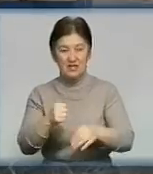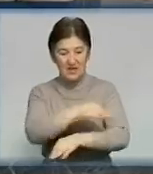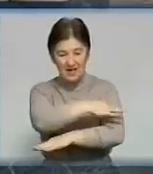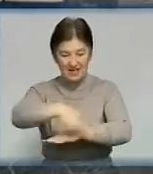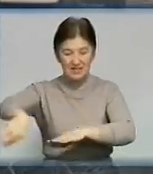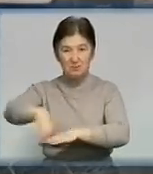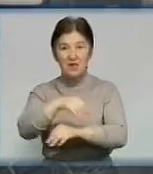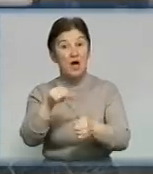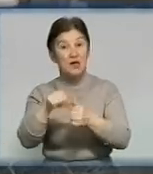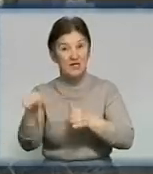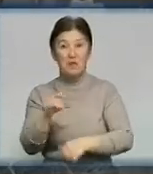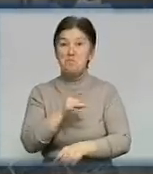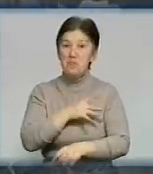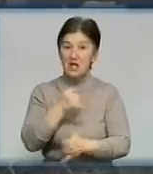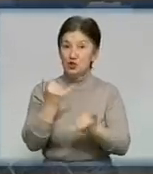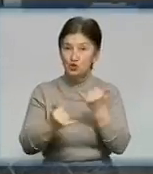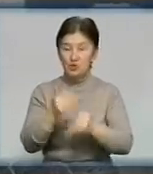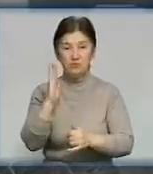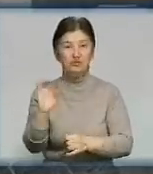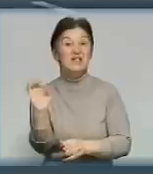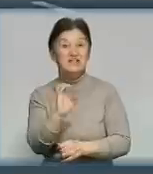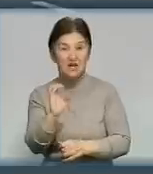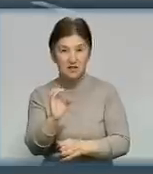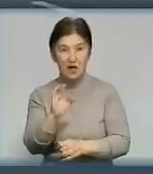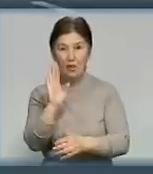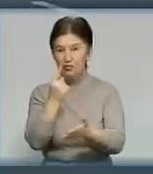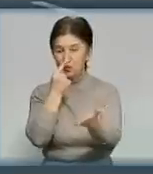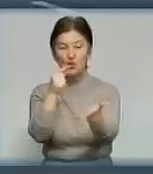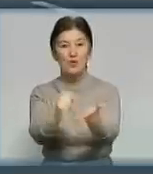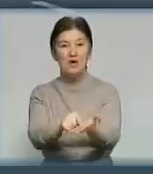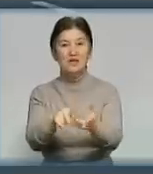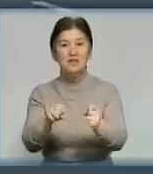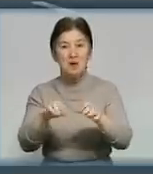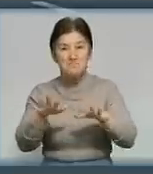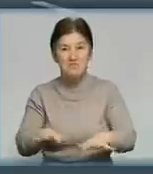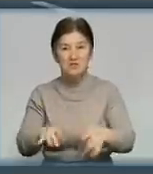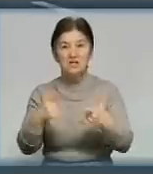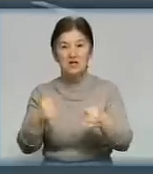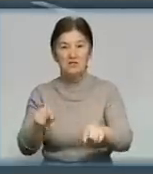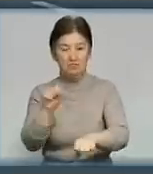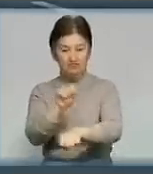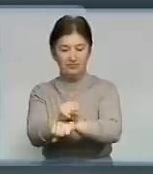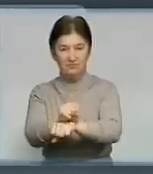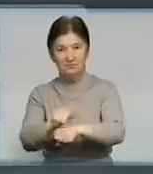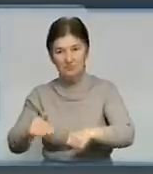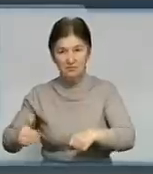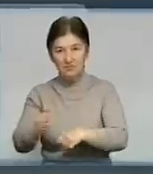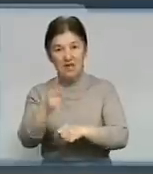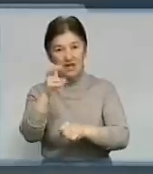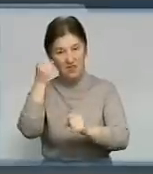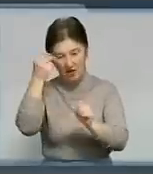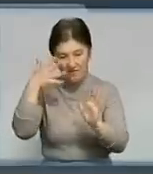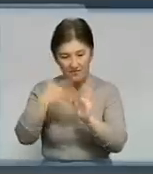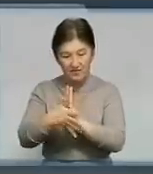Крім білої і жовтий, з'явиться розмітка синього кольору. Вона вказуватиме на місце для паркування на проїжджій частині. На вивчення нових знаків,